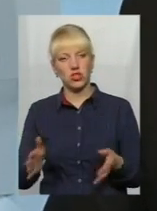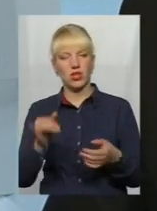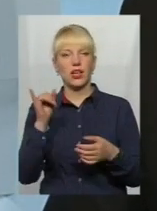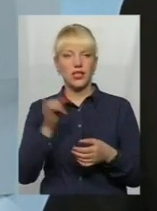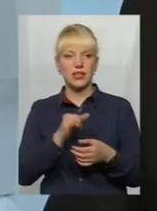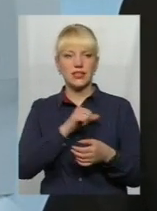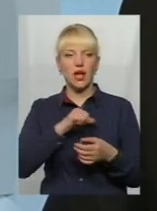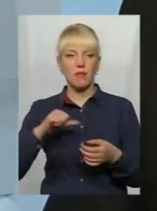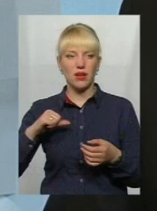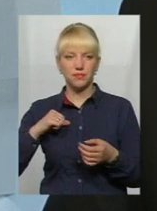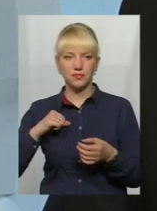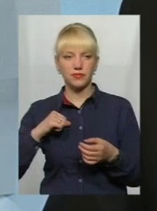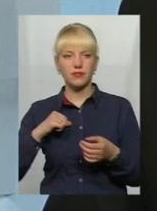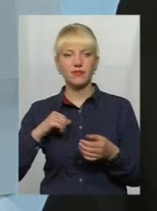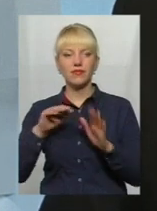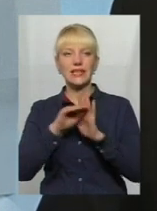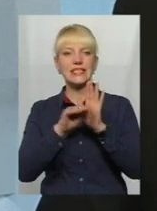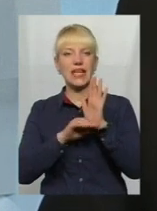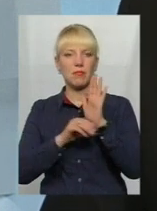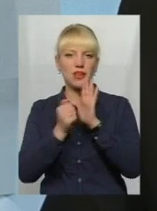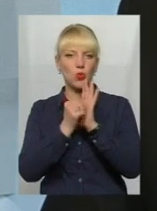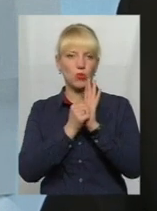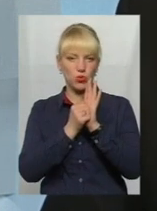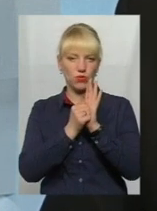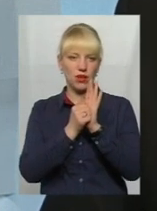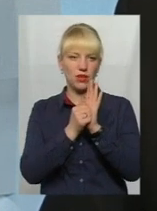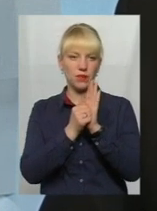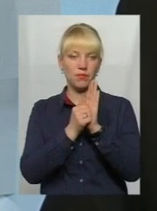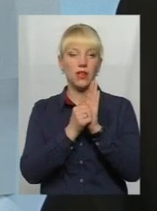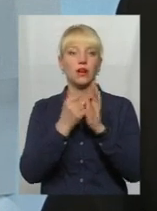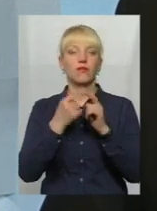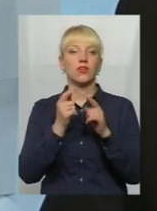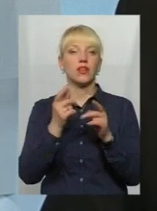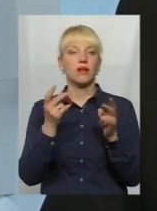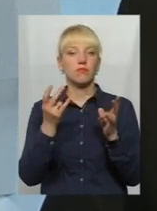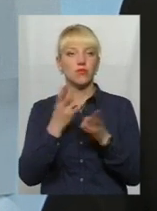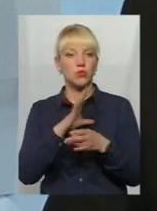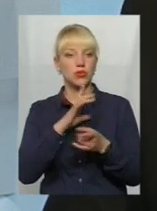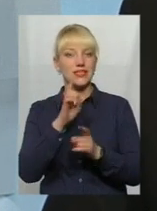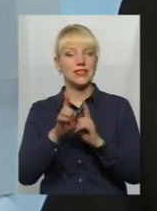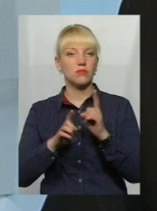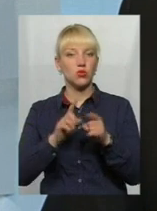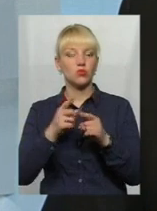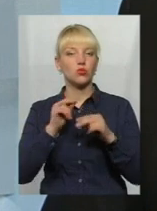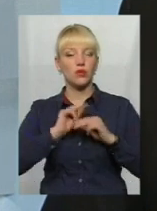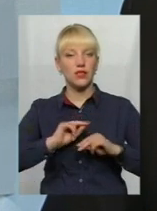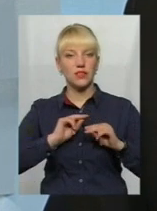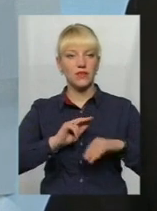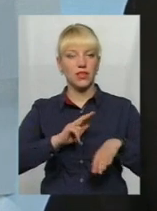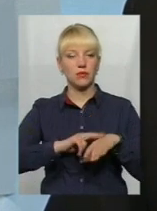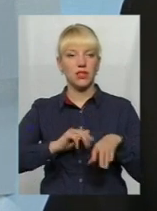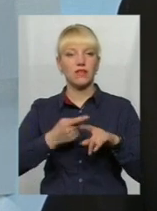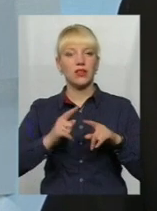схема документування досить дещо змінена, тому що працівник міліції, він